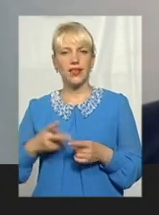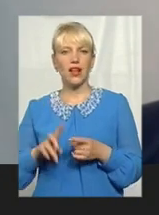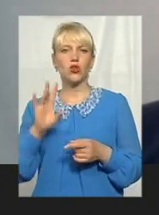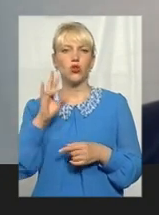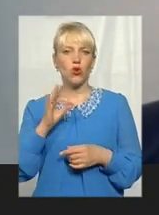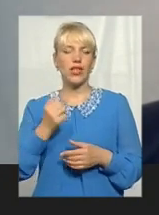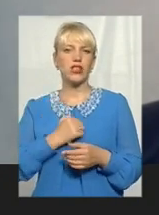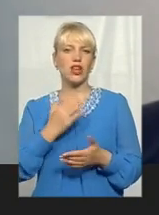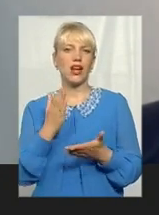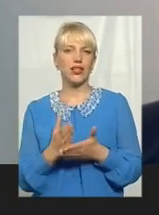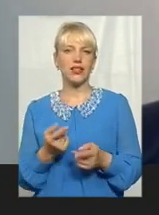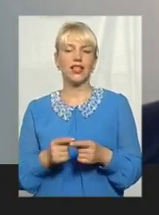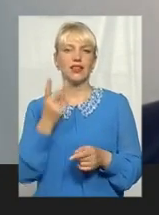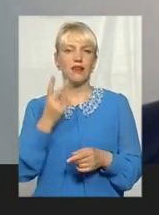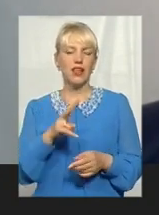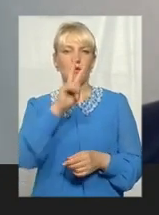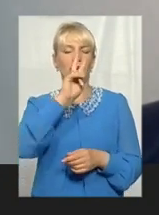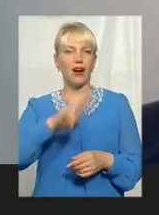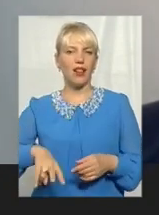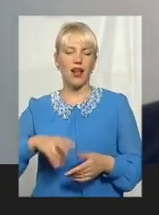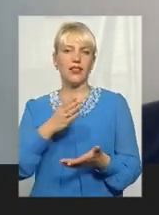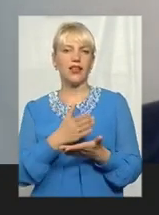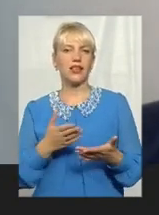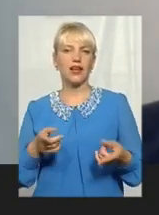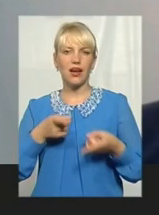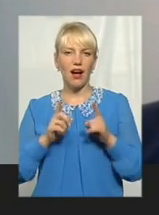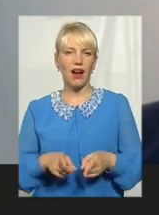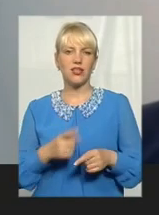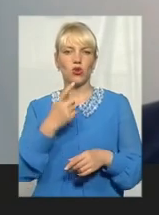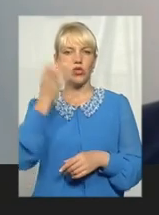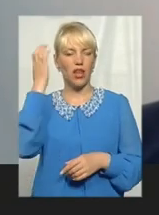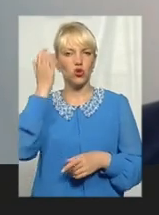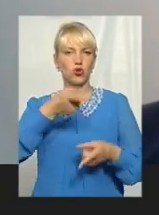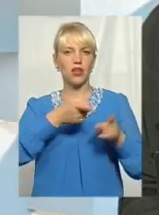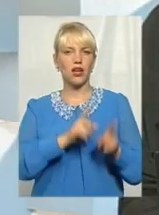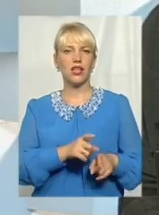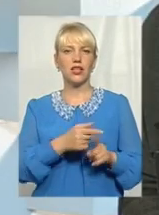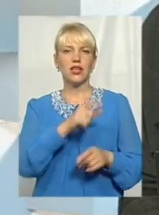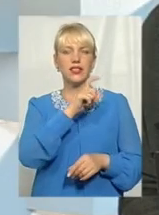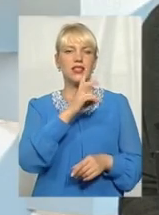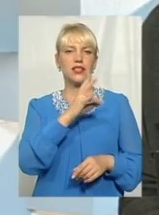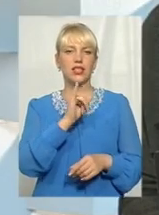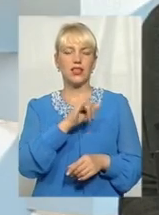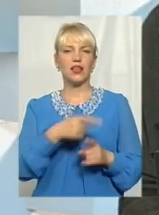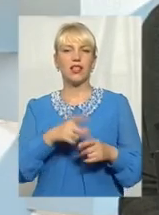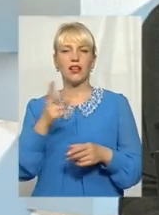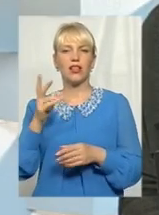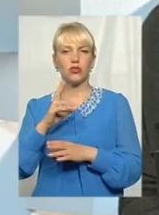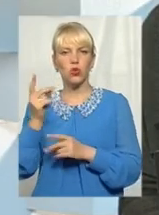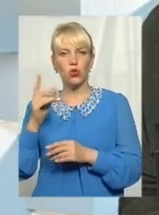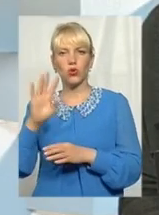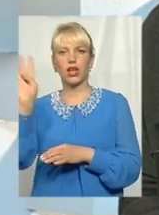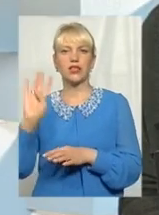існує дві паралельні реальністі. Одна чорна реальність у землі, і одна не зовсім чорна